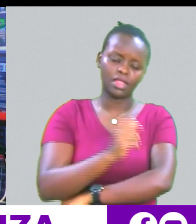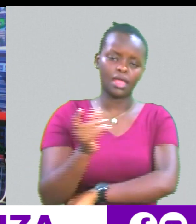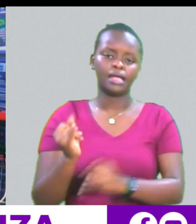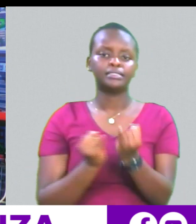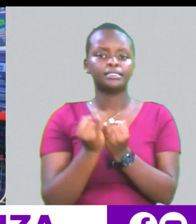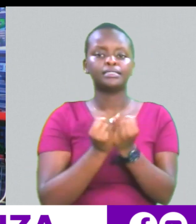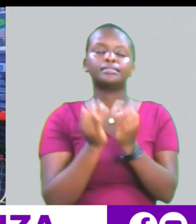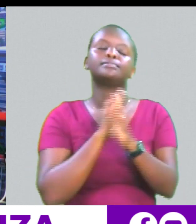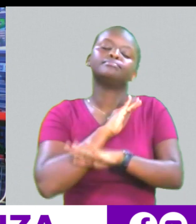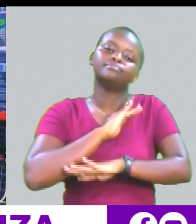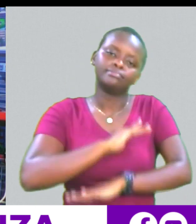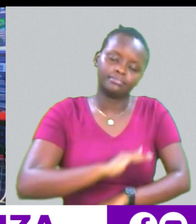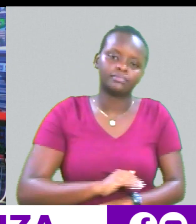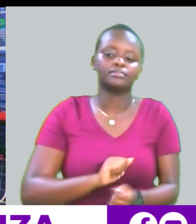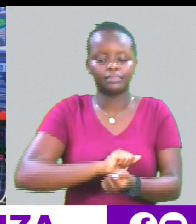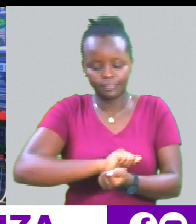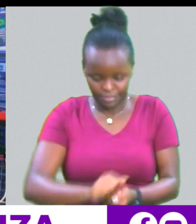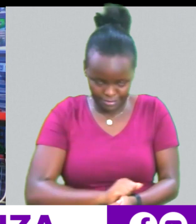kumzika ni kuwa shangu